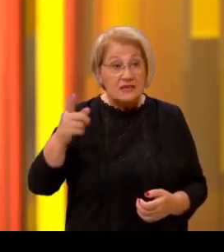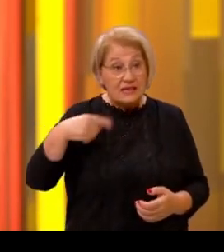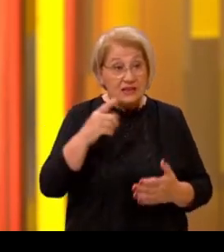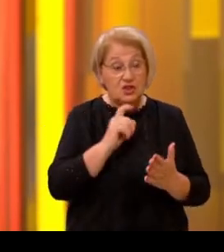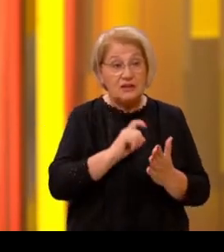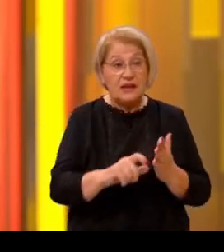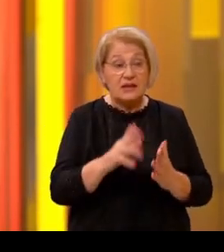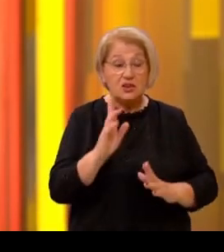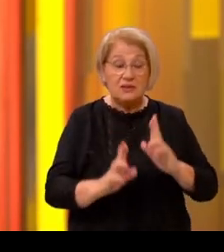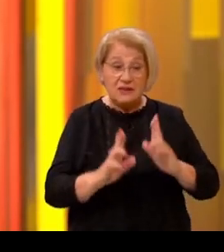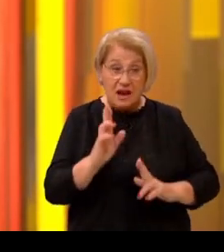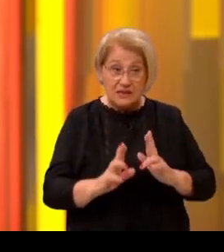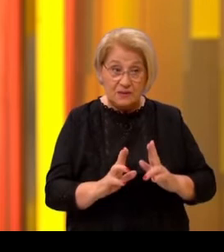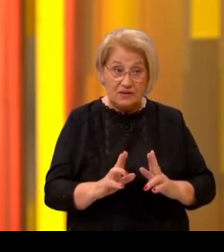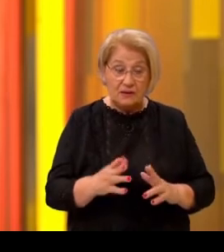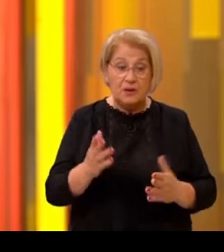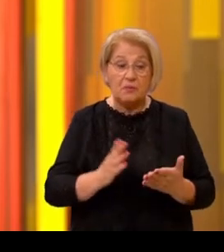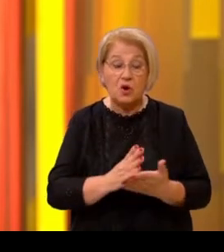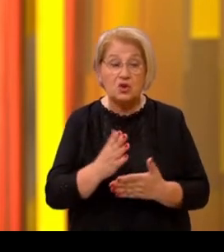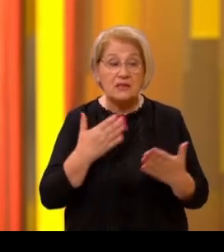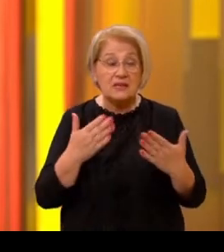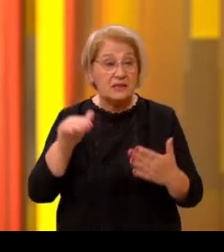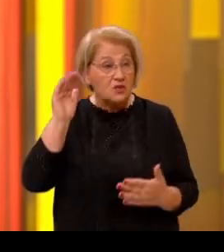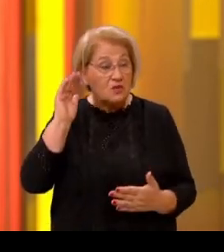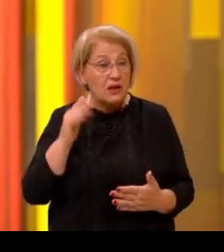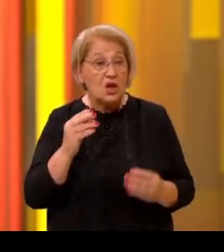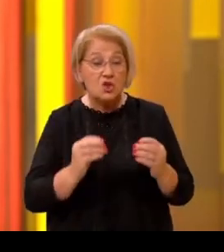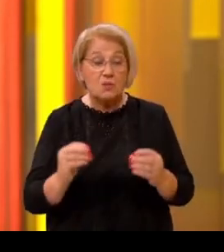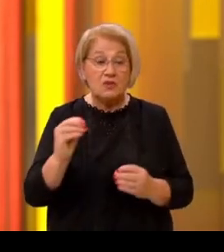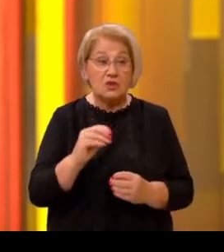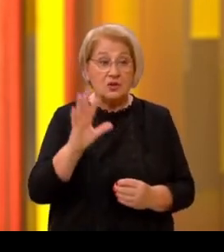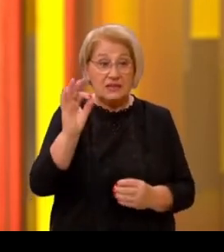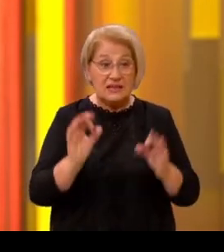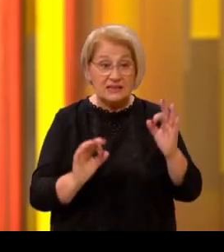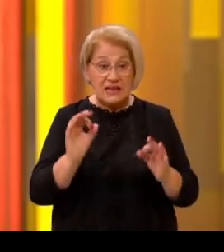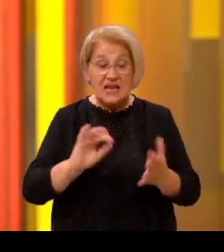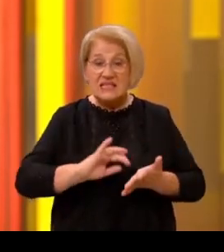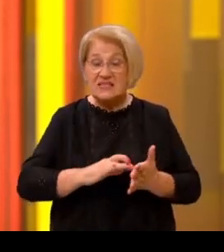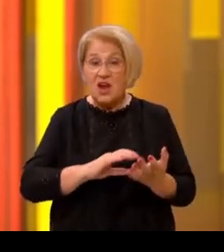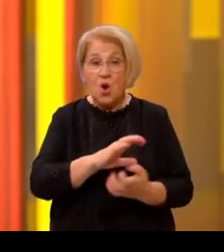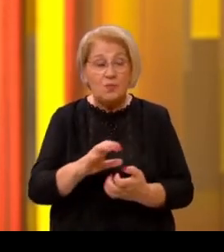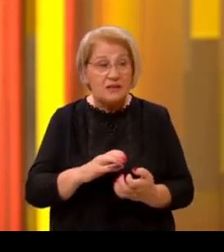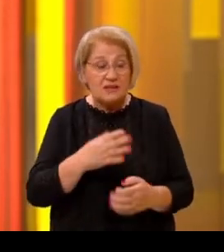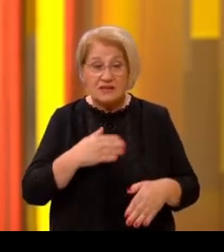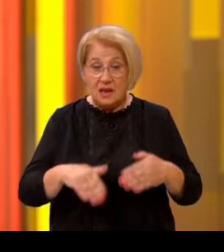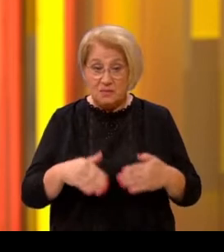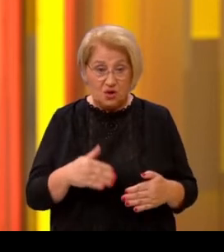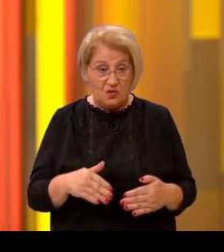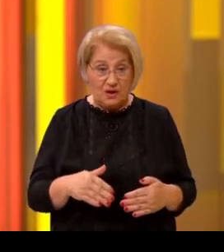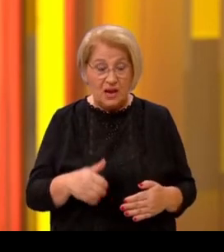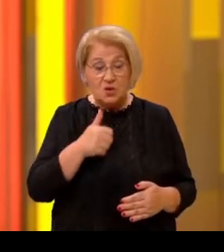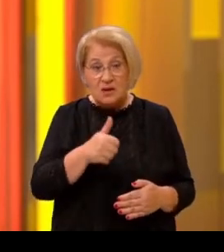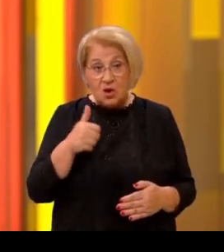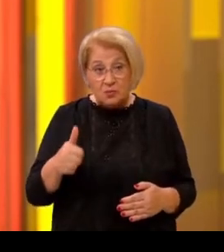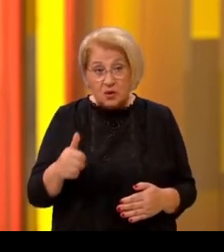će biti rasprava u Hrvatskom saboru, prošlo je sjednicu vlade. Što povećavamo za 10% sve obiteljske mirovine. Što najniže mirovine od 1.1.